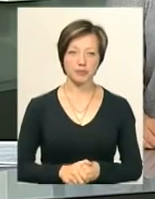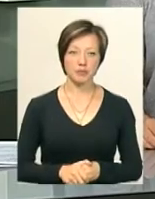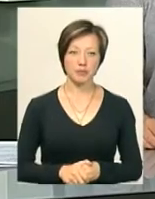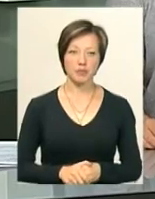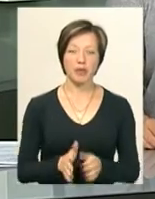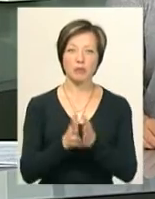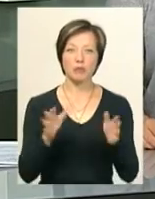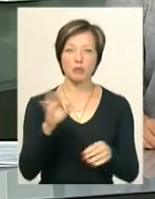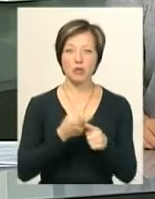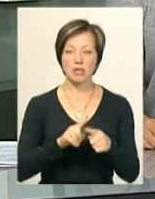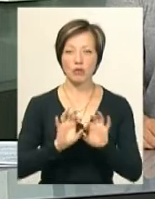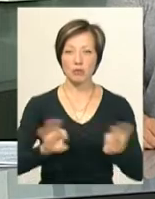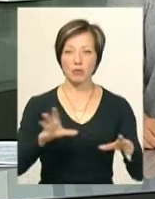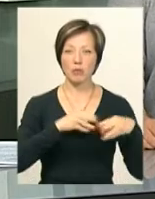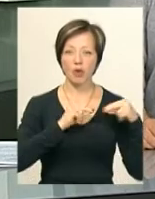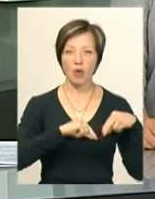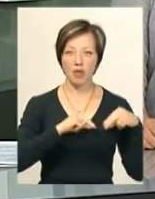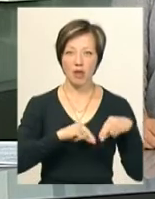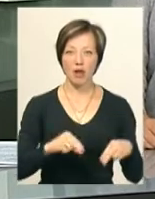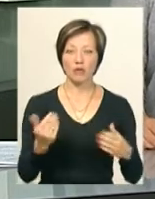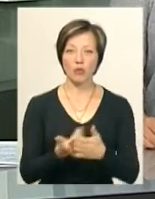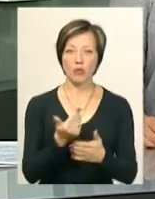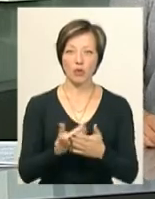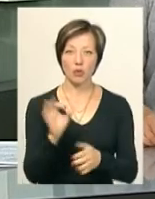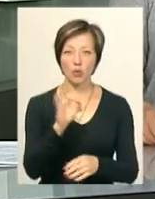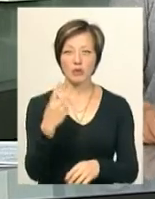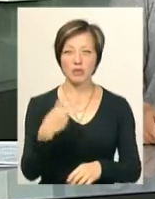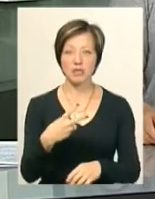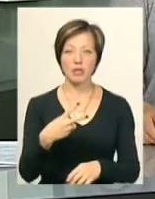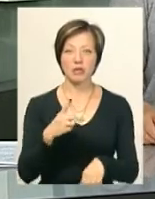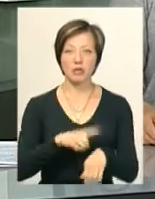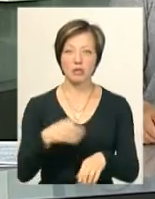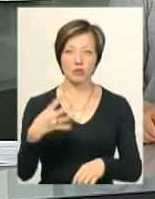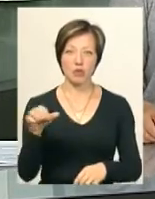Більше про це розповість мій колега Михайло Жило у випуску новин о 20.40.